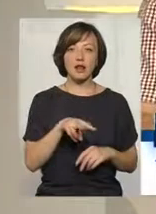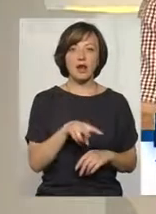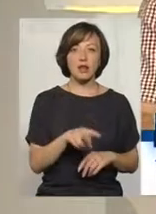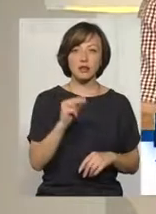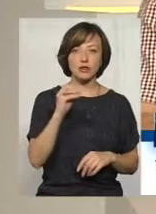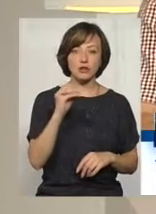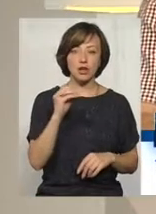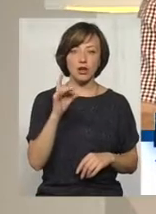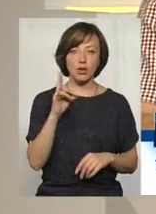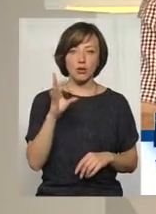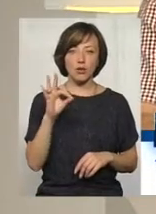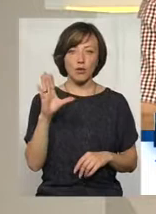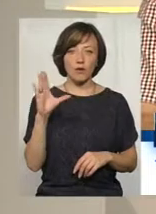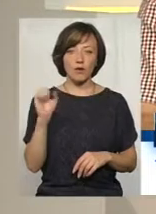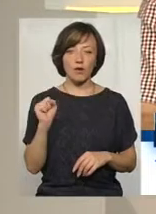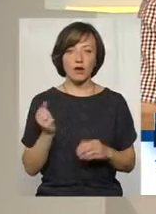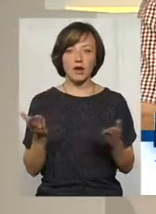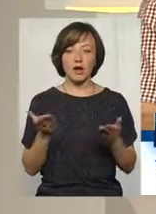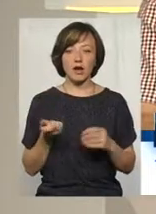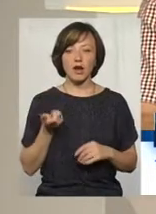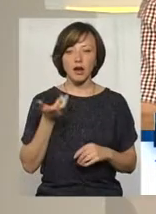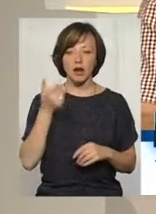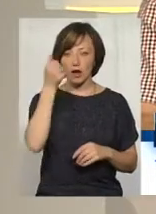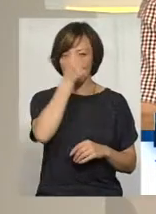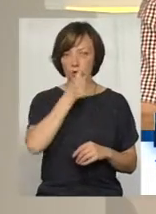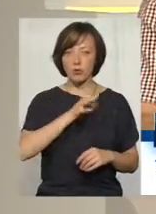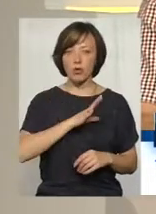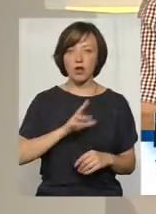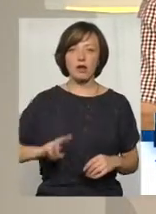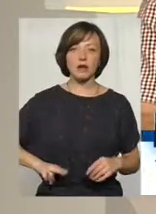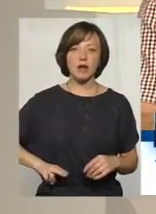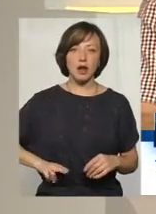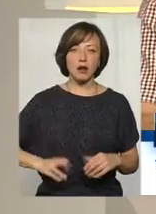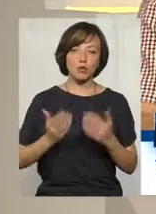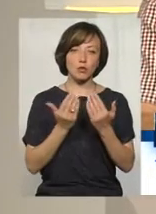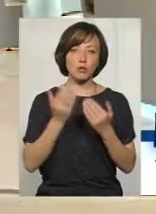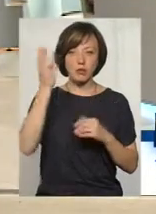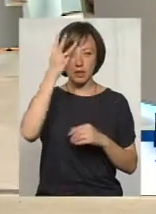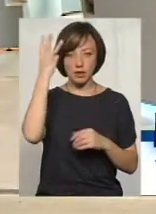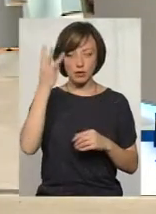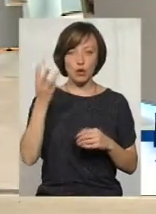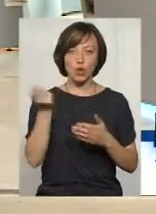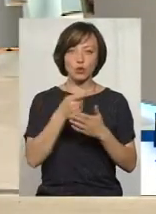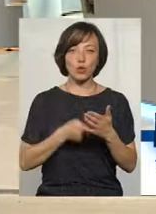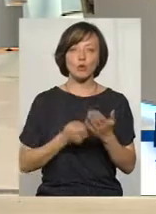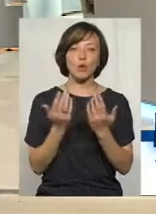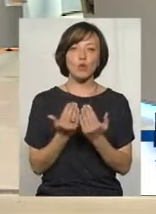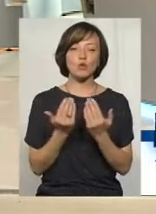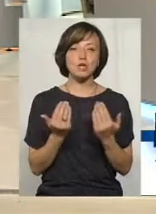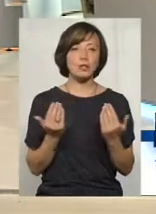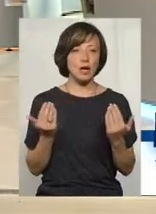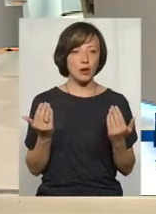Чорнова, яка кілька років була директором Хмельницького художнього музею,